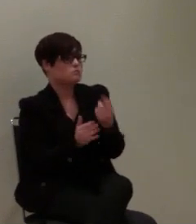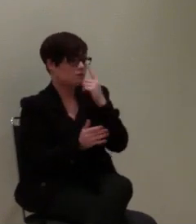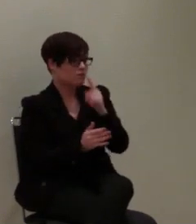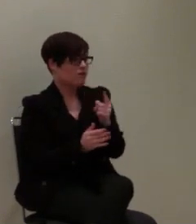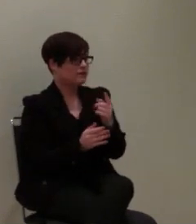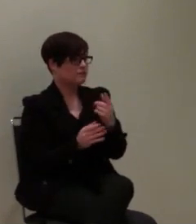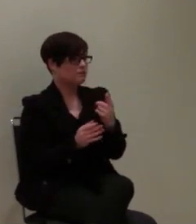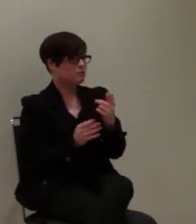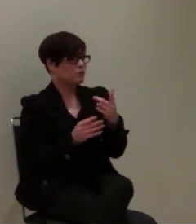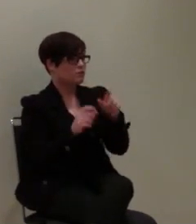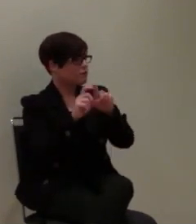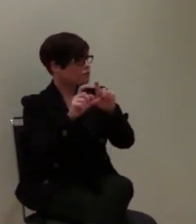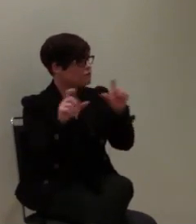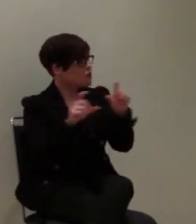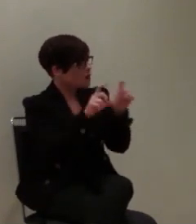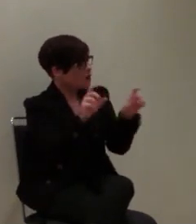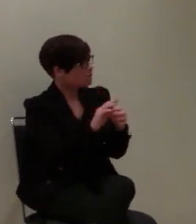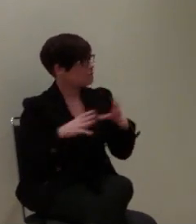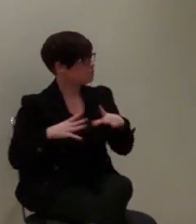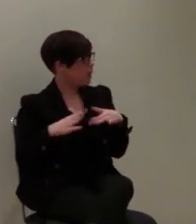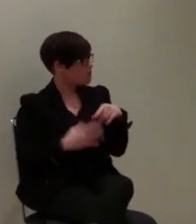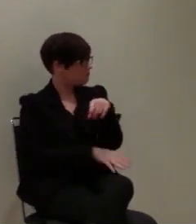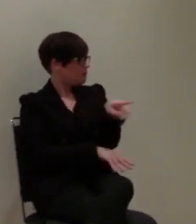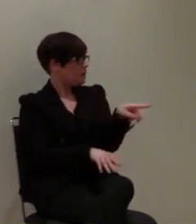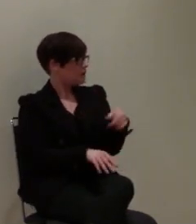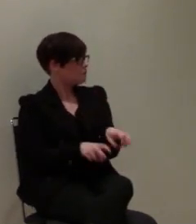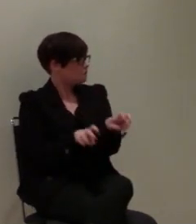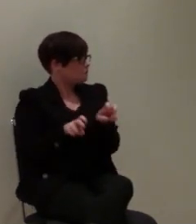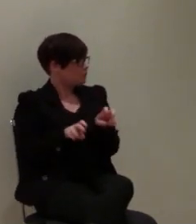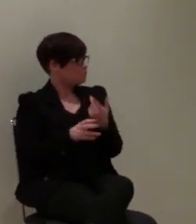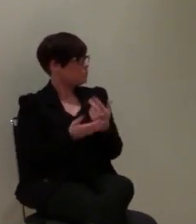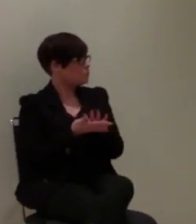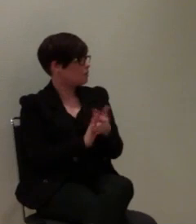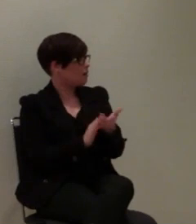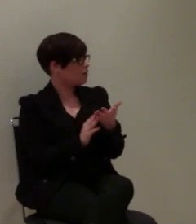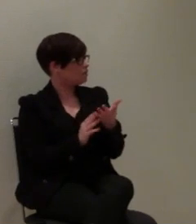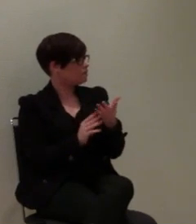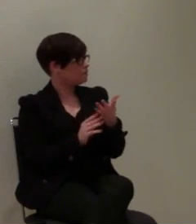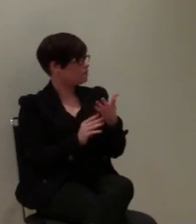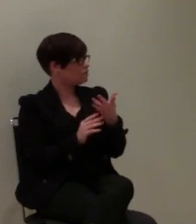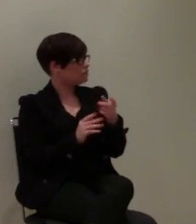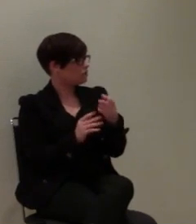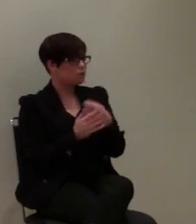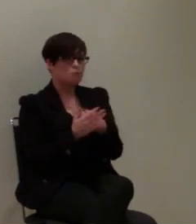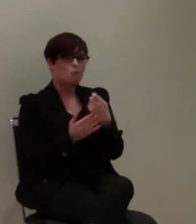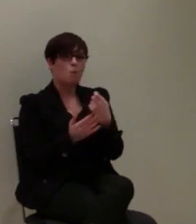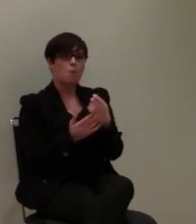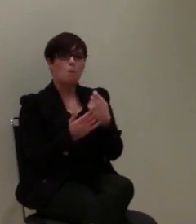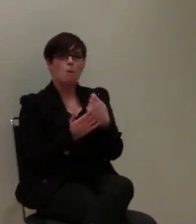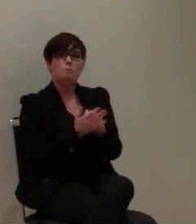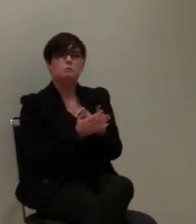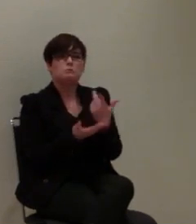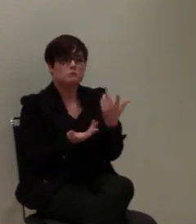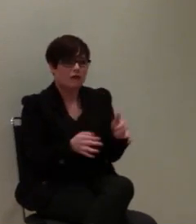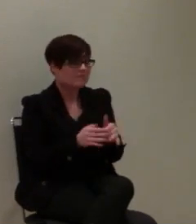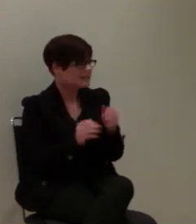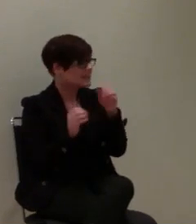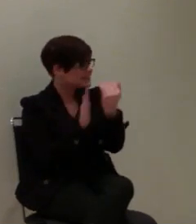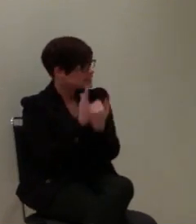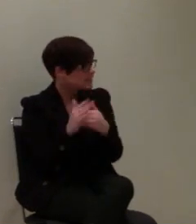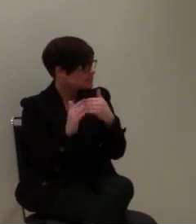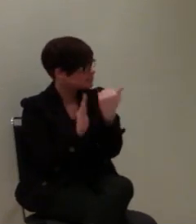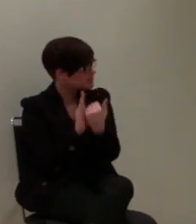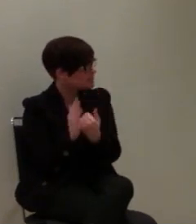freiwillig nichts von den Unternehmen kommt und die sich dann eben halt darauf zurückziehen, dass das ja kosten würde, ist dann nicht eigentlich der Gesetzgeber